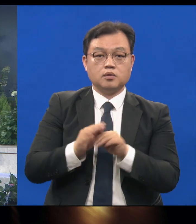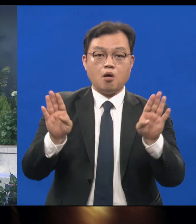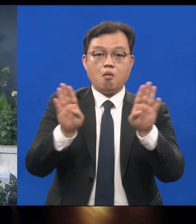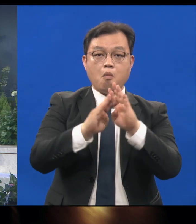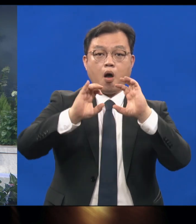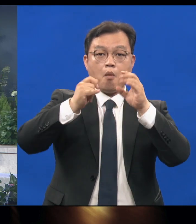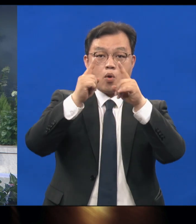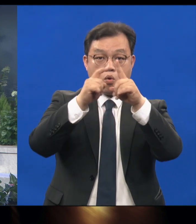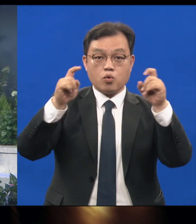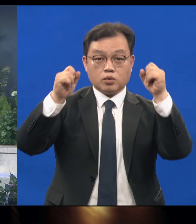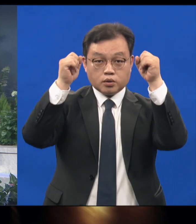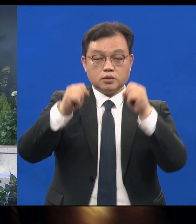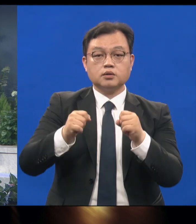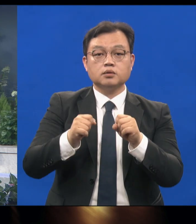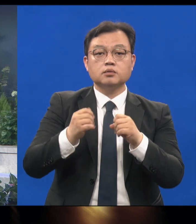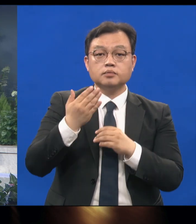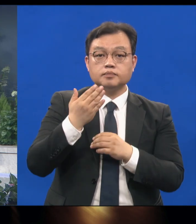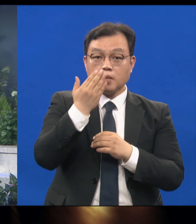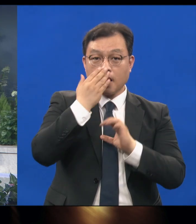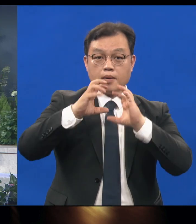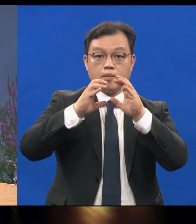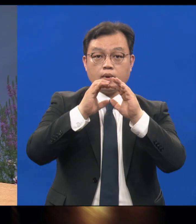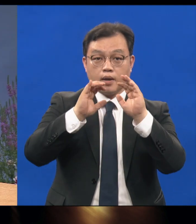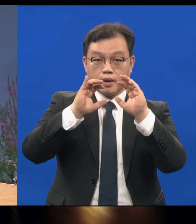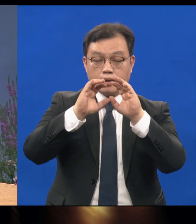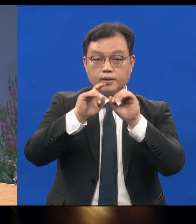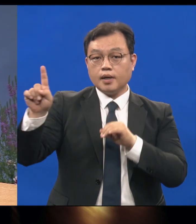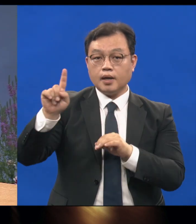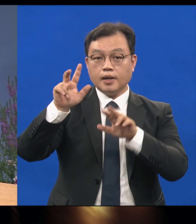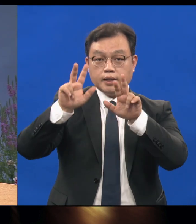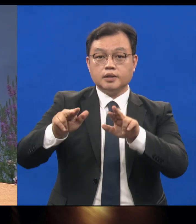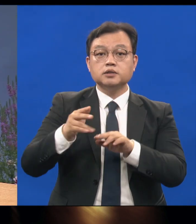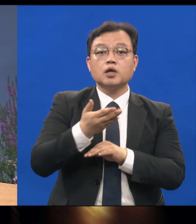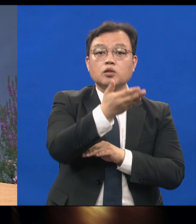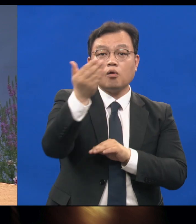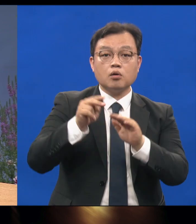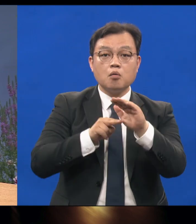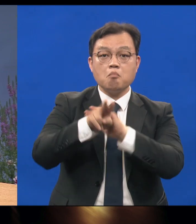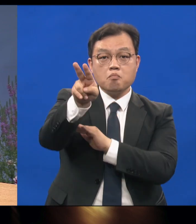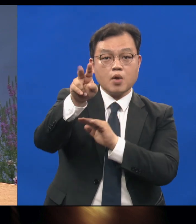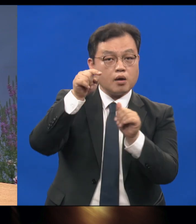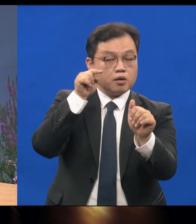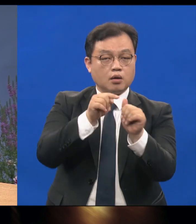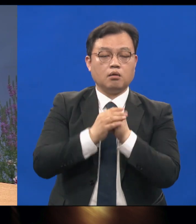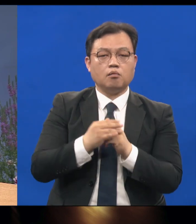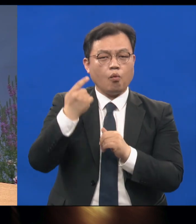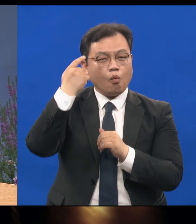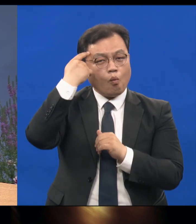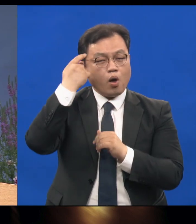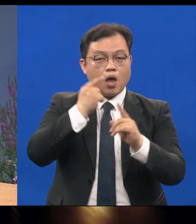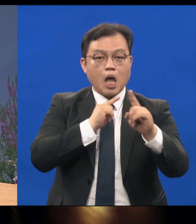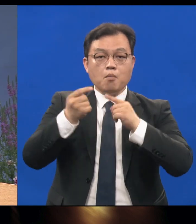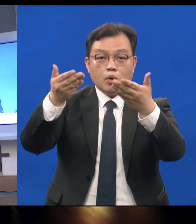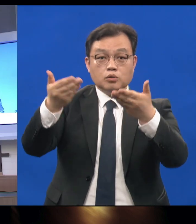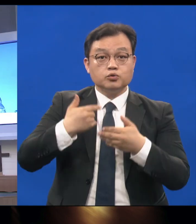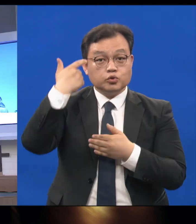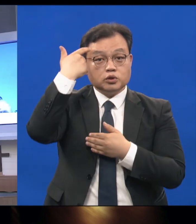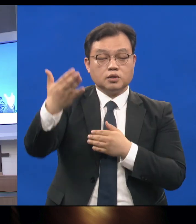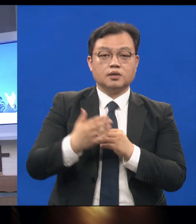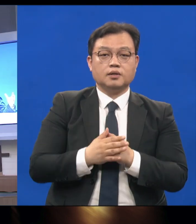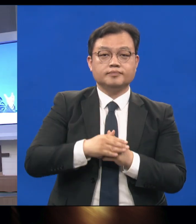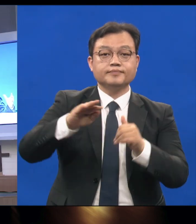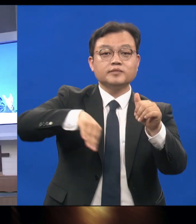시오나 이제 너는 피할 진이라 그랬어요 왜 이 말씀을 하는가 하면 당시에 포로로 귀환했을 때